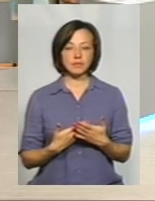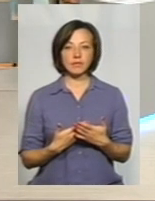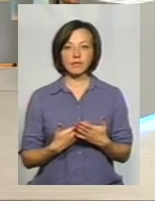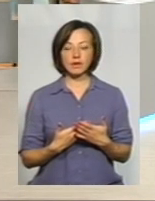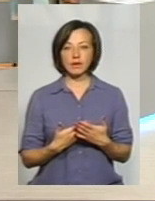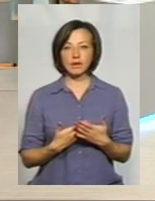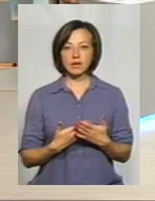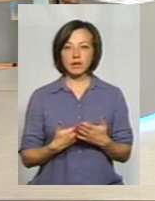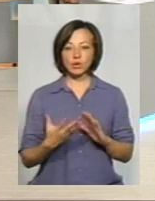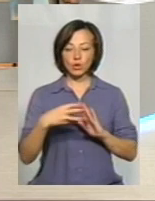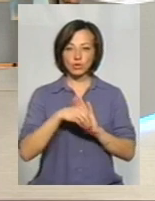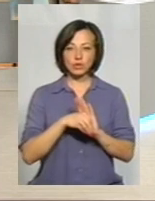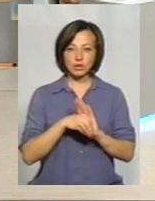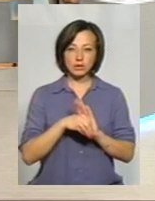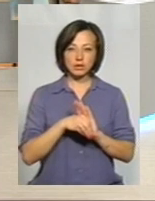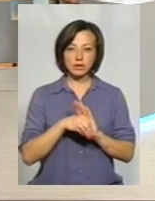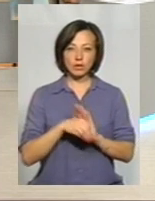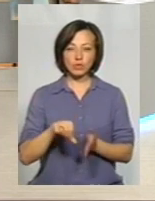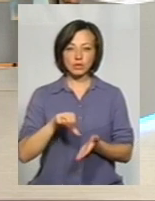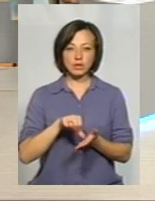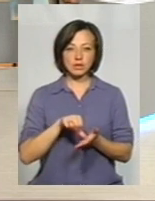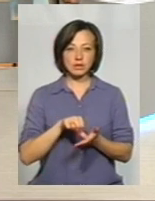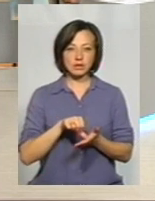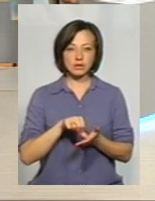там долучилися як учасник.